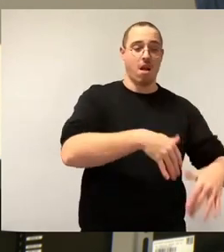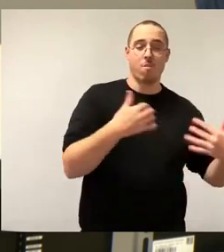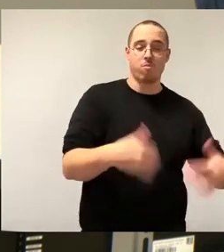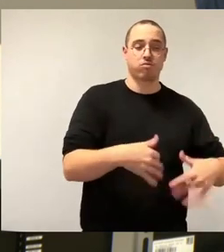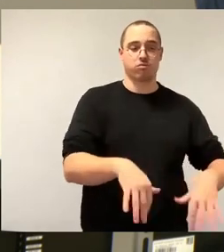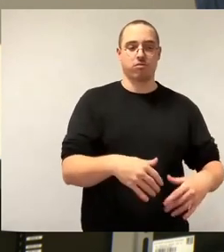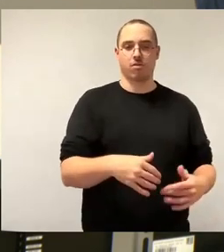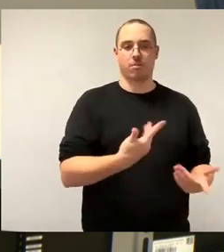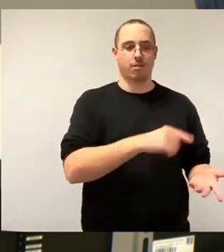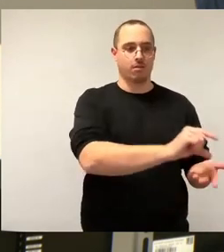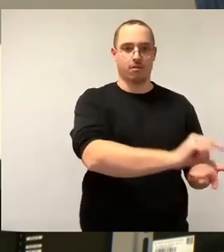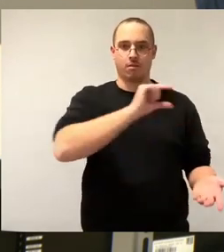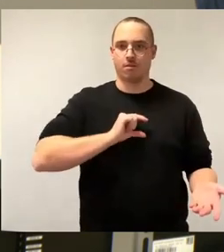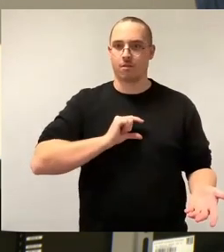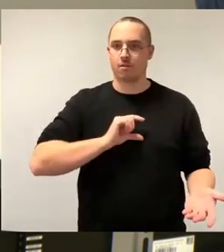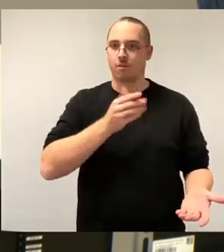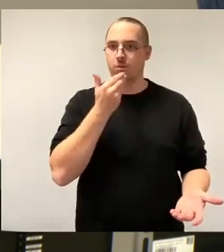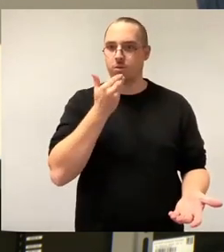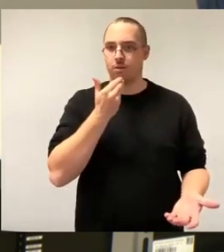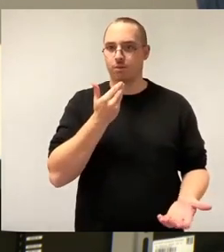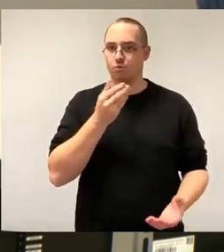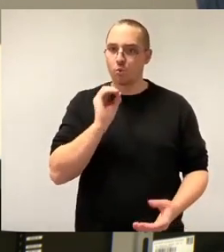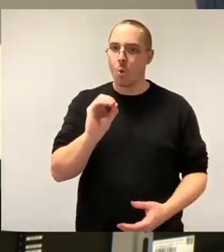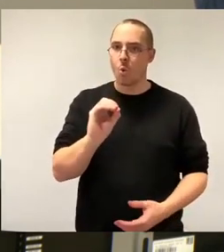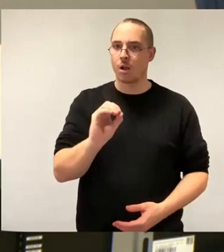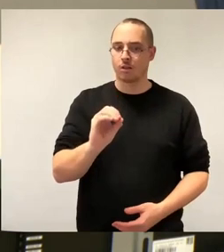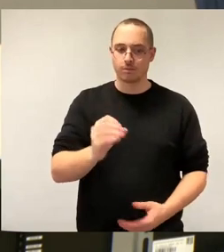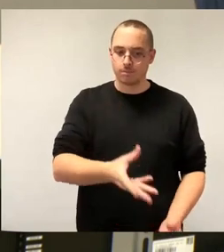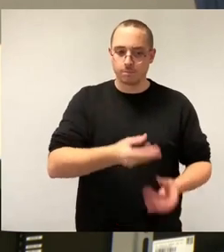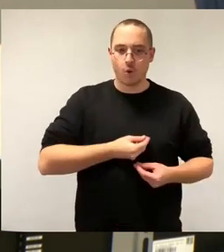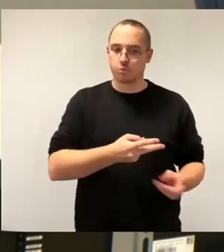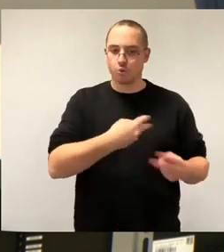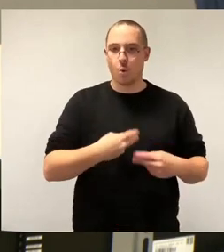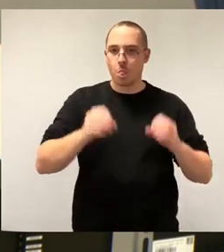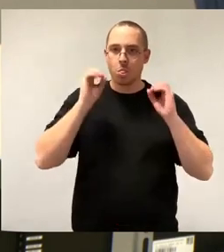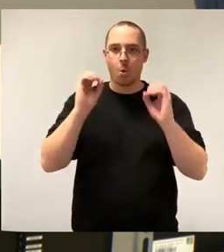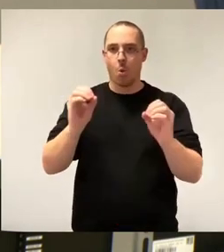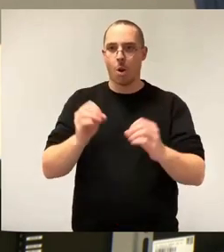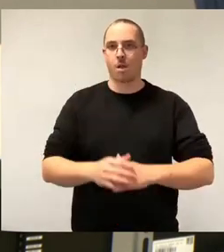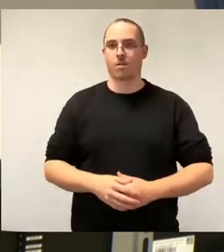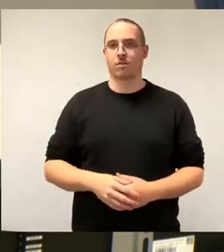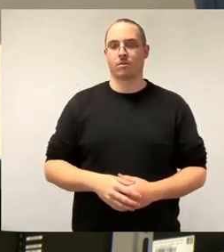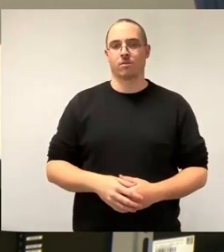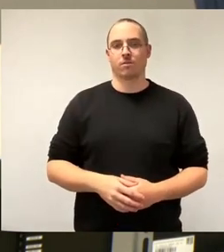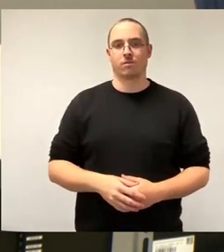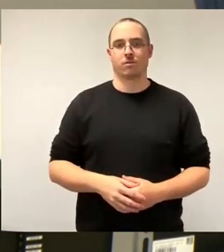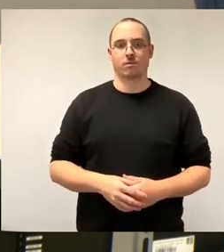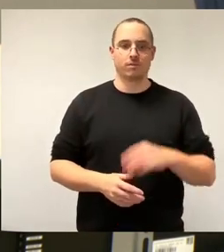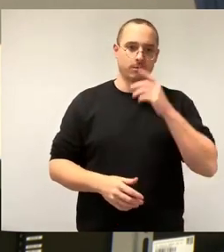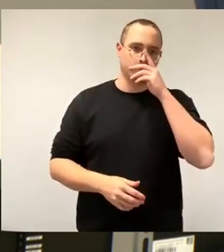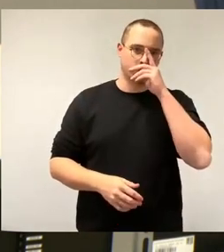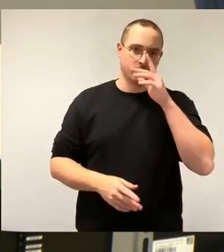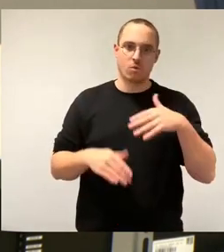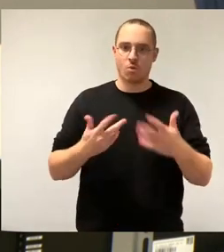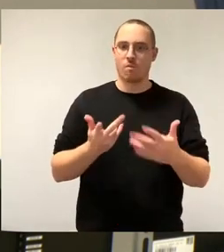ist die Konstruktion bei den technischen Werken. Dort haben wir also eine Vereinbarung, wir bekommen eine Maximum